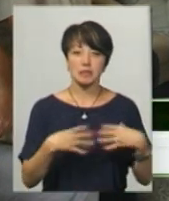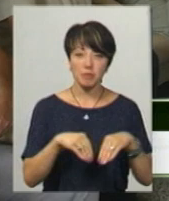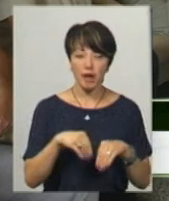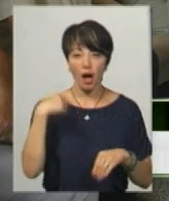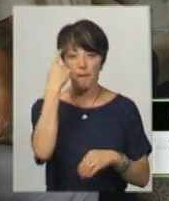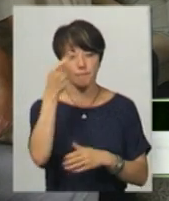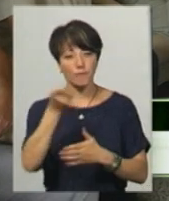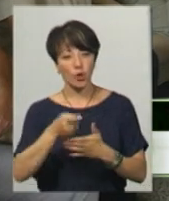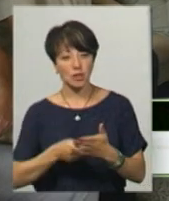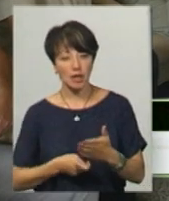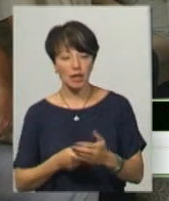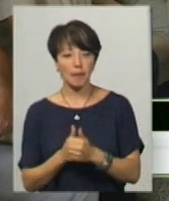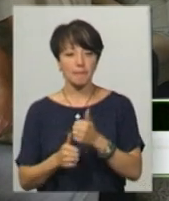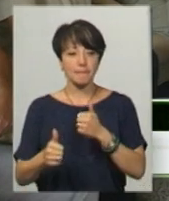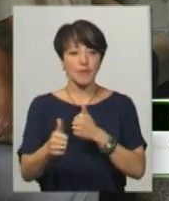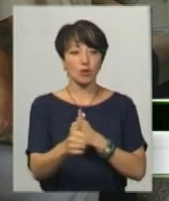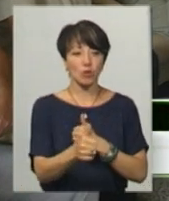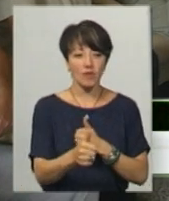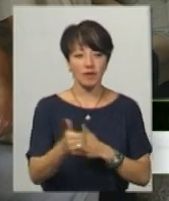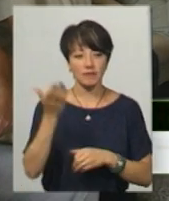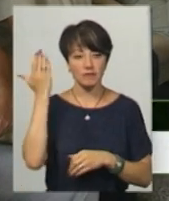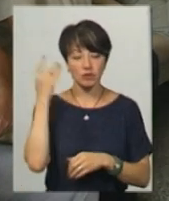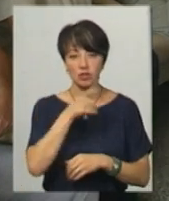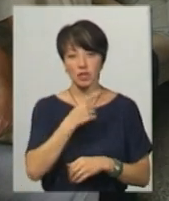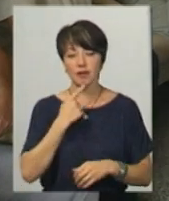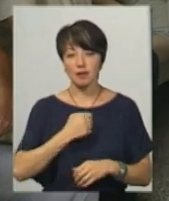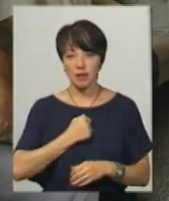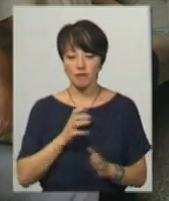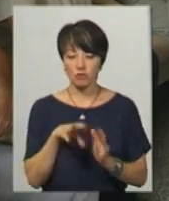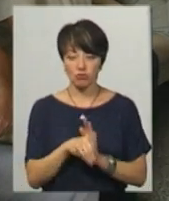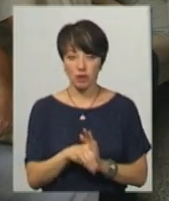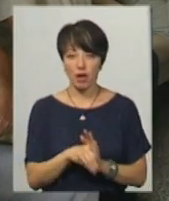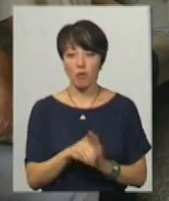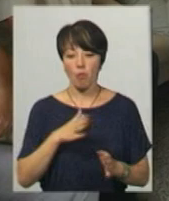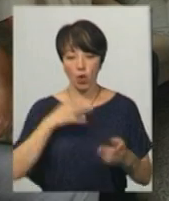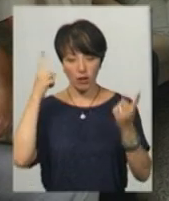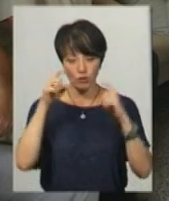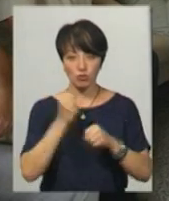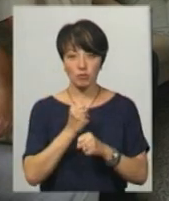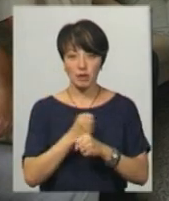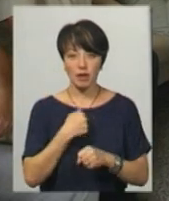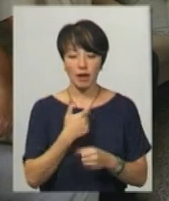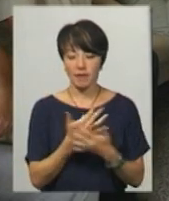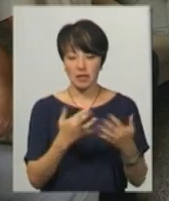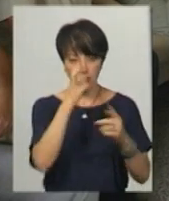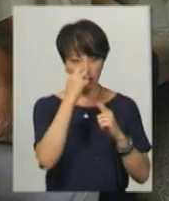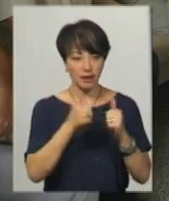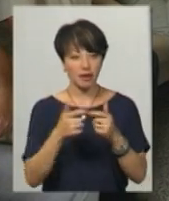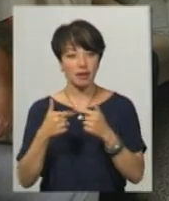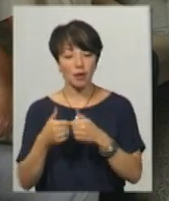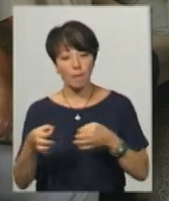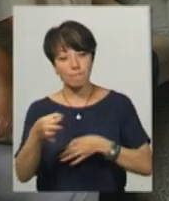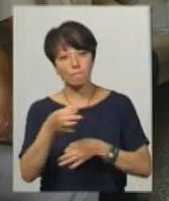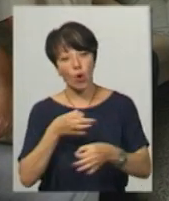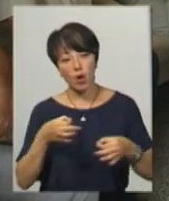портрети, портрети передовиків, ті часи, радянські. До альбому війшла частина моїх творчих робіт, над якими працював в різних країнах. Порадився з